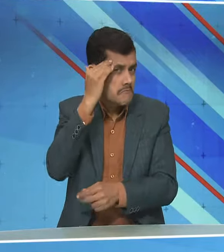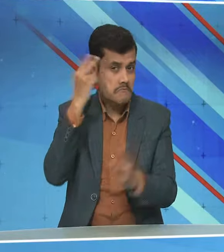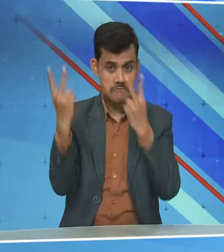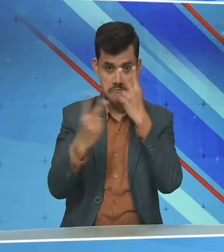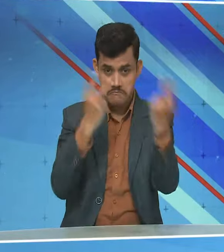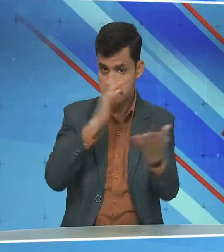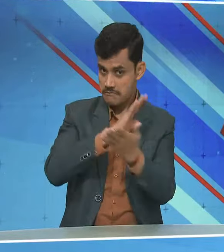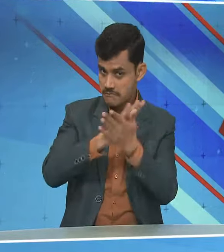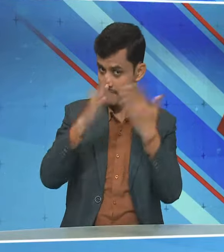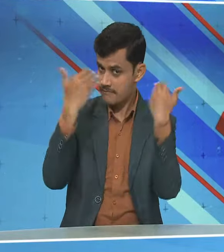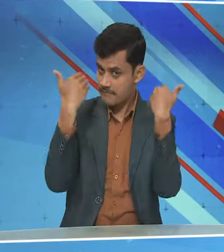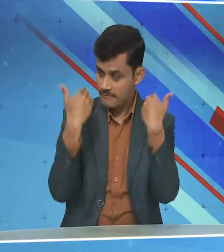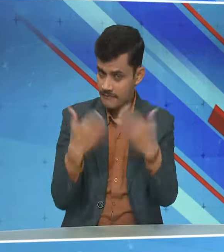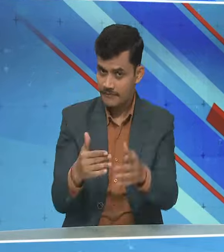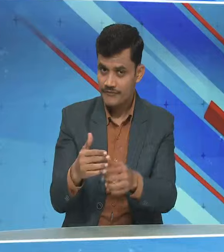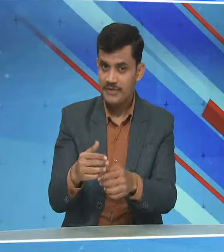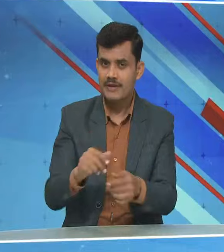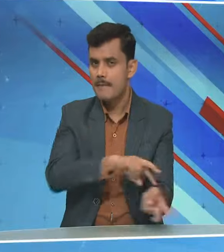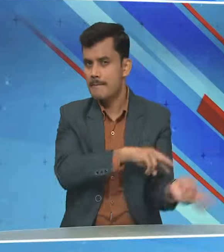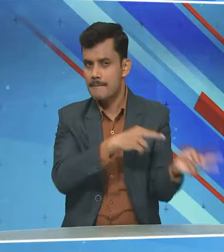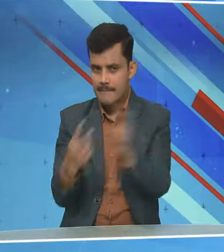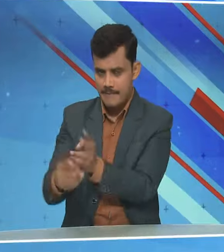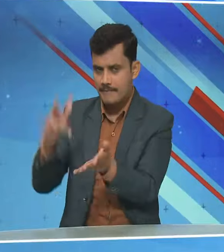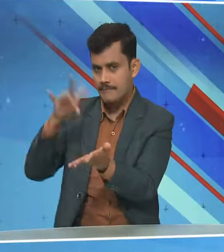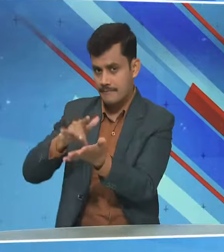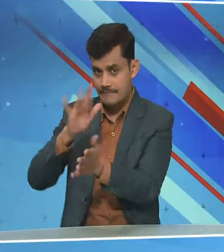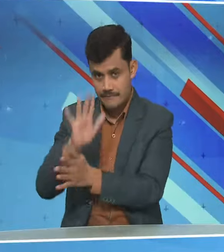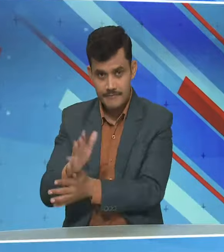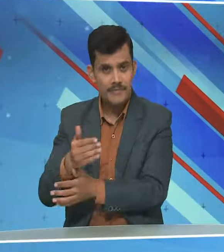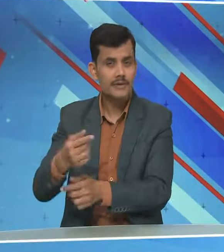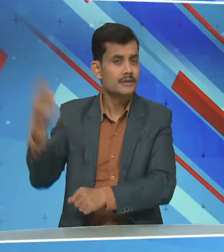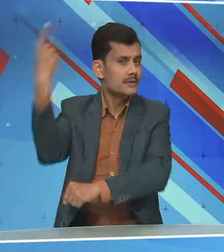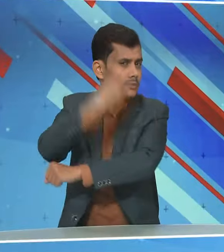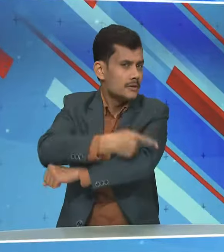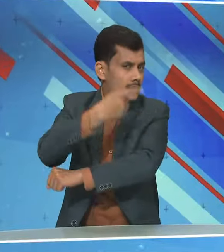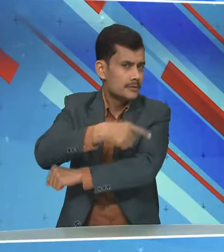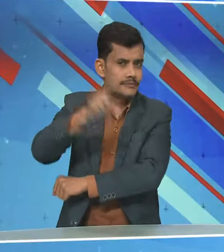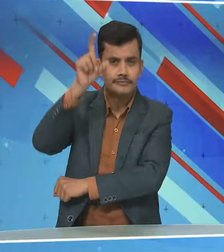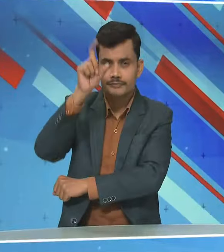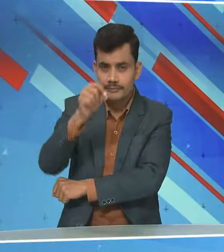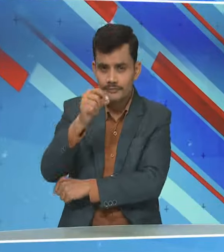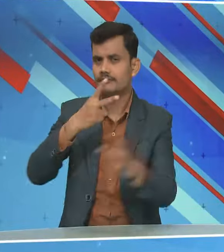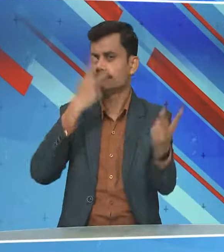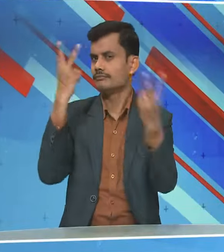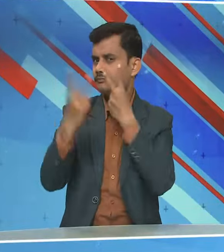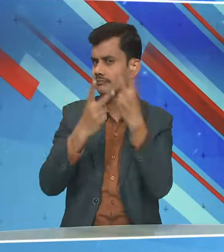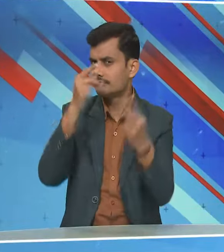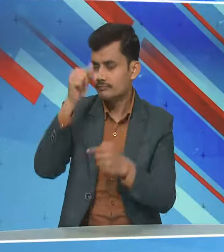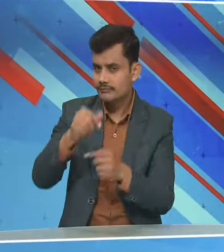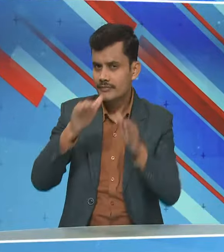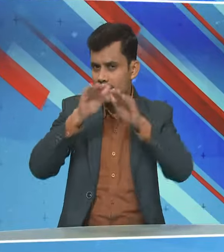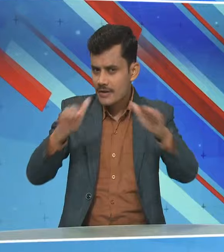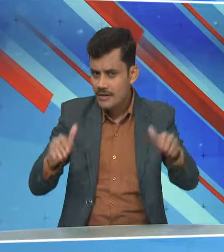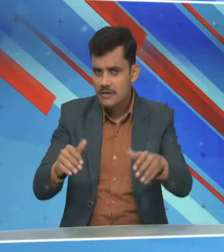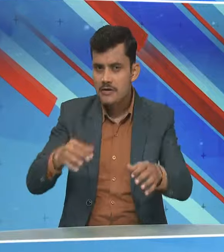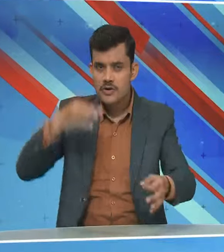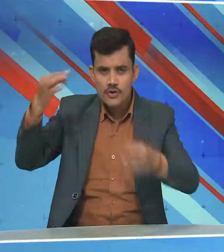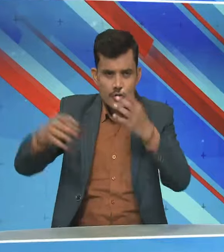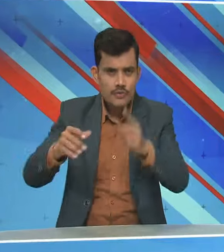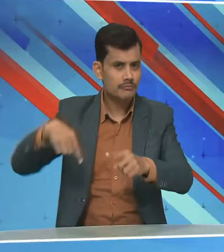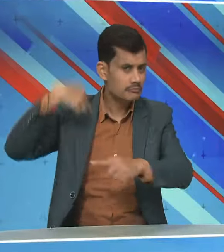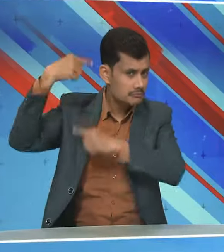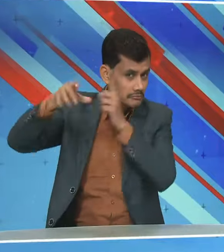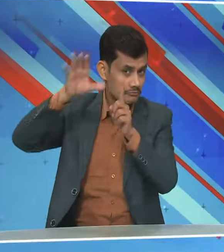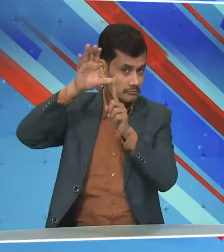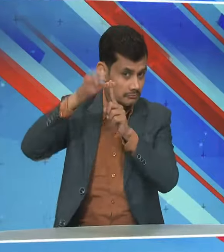पूरी करने के बाद से रियासी लोट आया दस दिनों तक चली इस यात्रा के दौरान चात्रों को विभिन सांस्कृतिक,